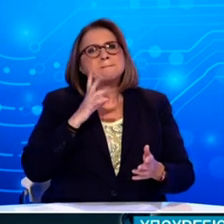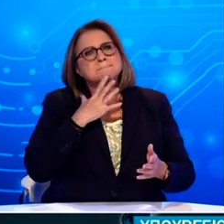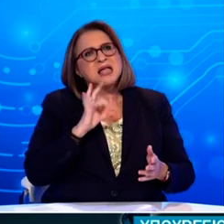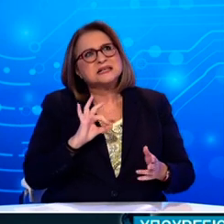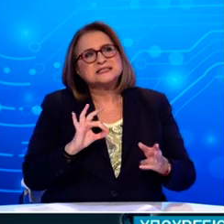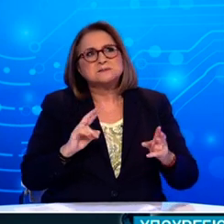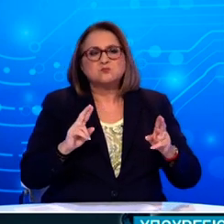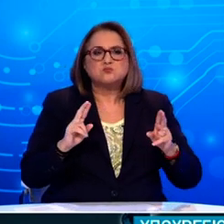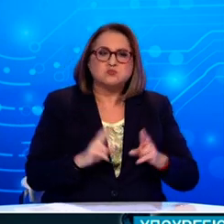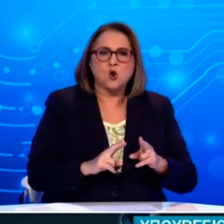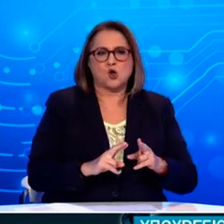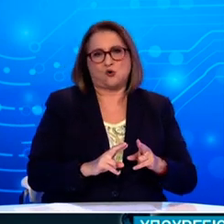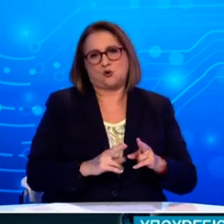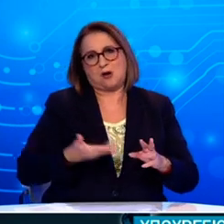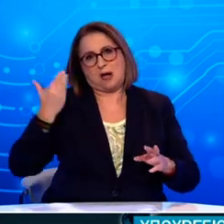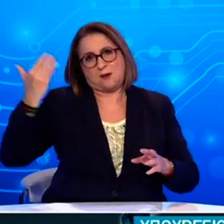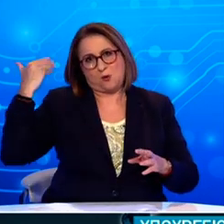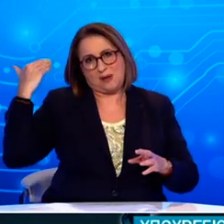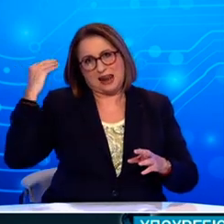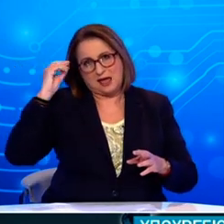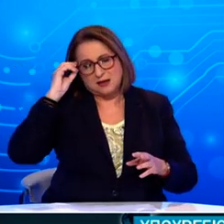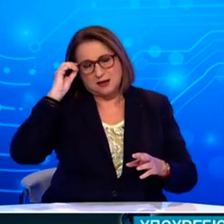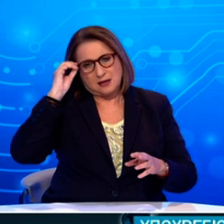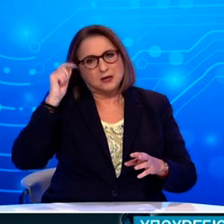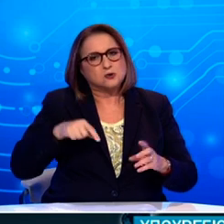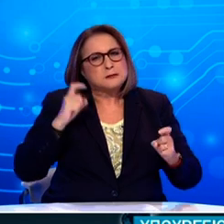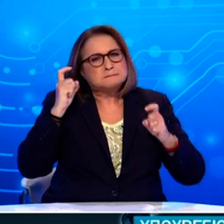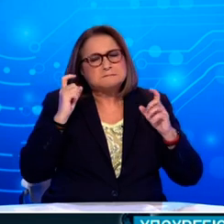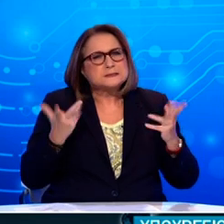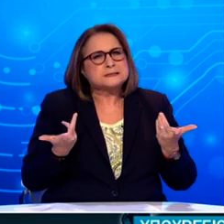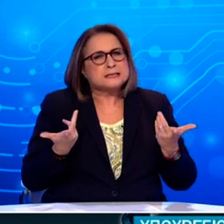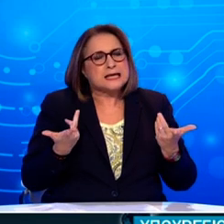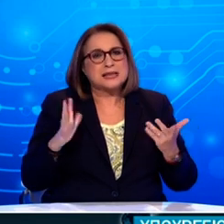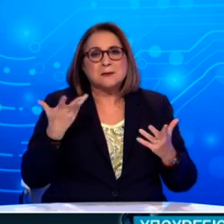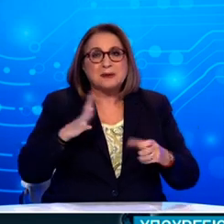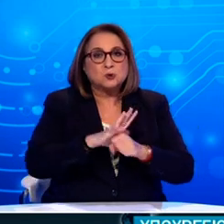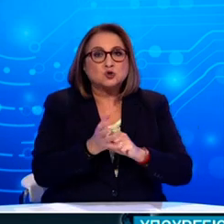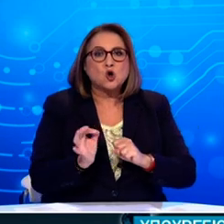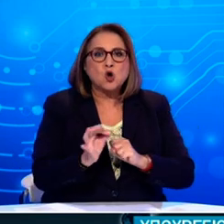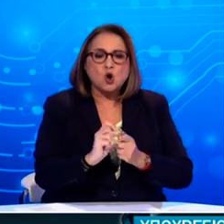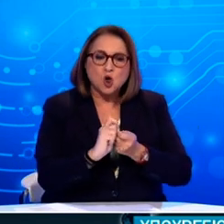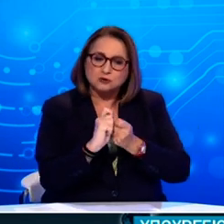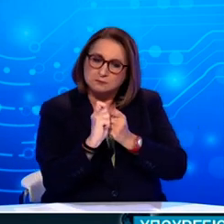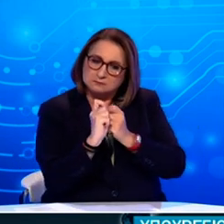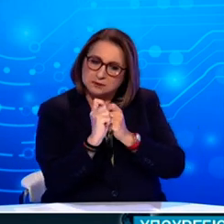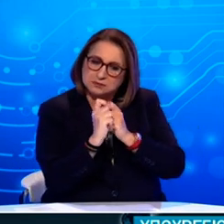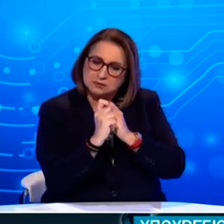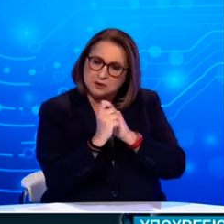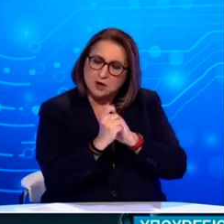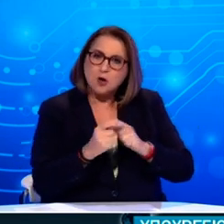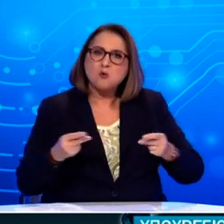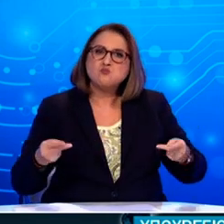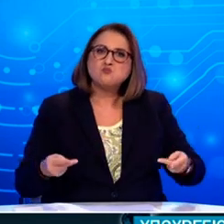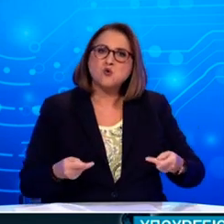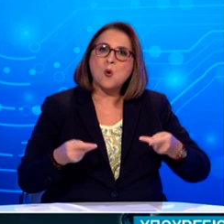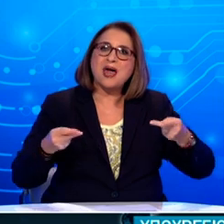κύμα. Έτσι έχει δημιουργηθεί μια συζήτηση για το αν ο ιός είχε εξελιχθεί σε ιπιότερα στελέχη δηλαδή σε στελέχη που δεν προκαλούν τόσο εύκολα θάνατο.